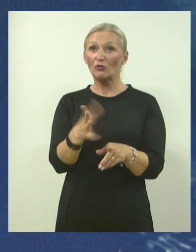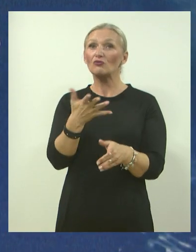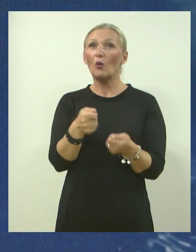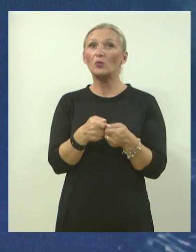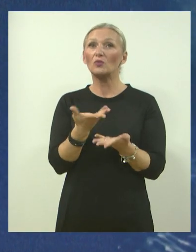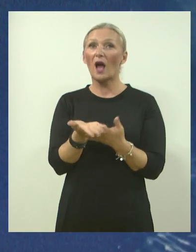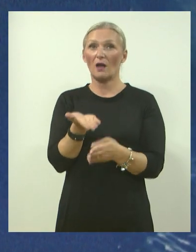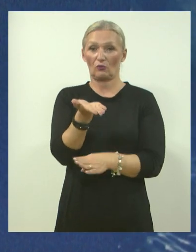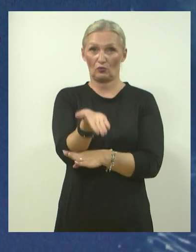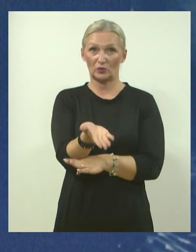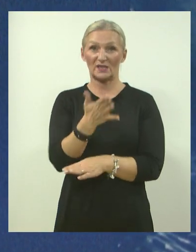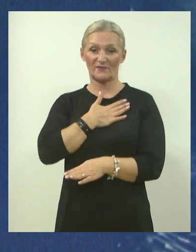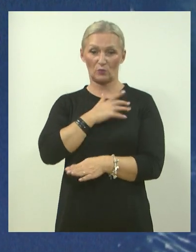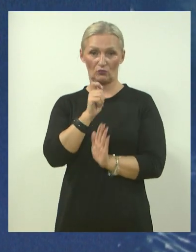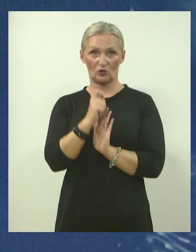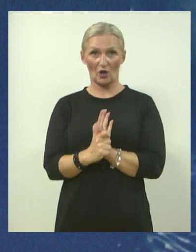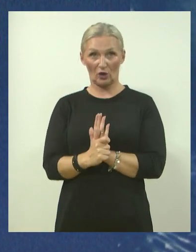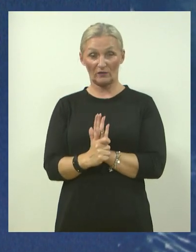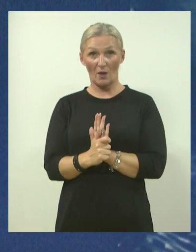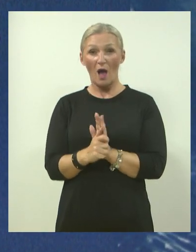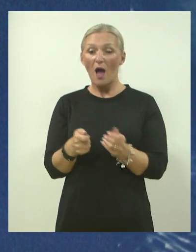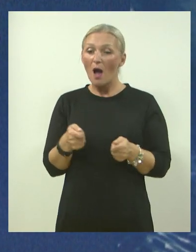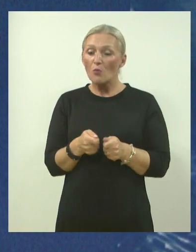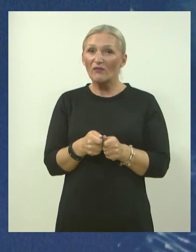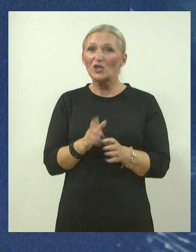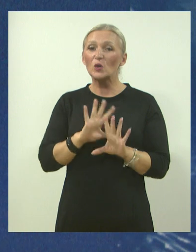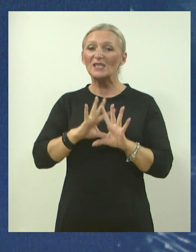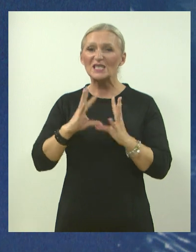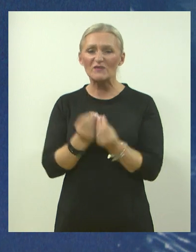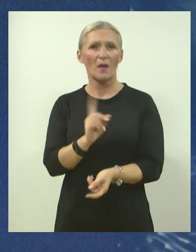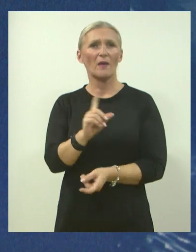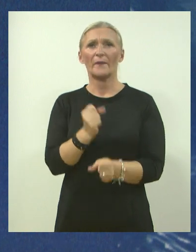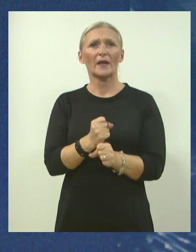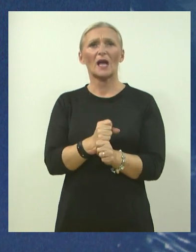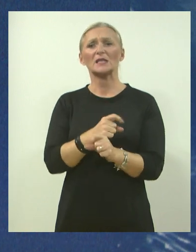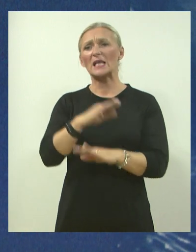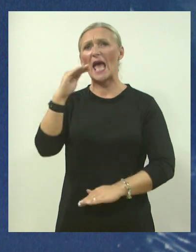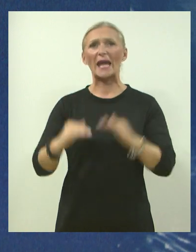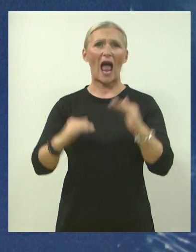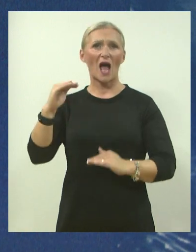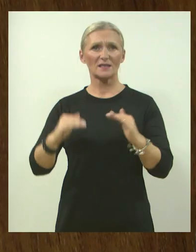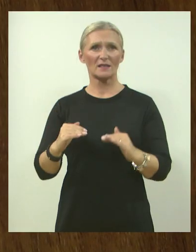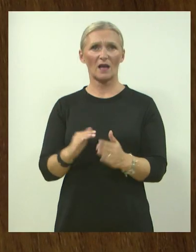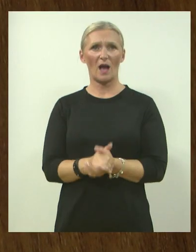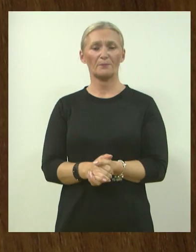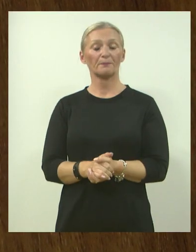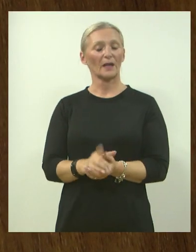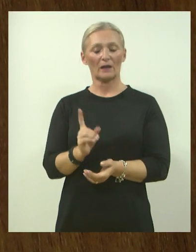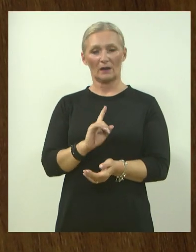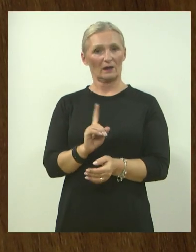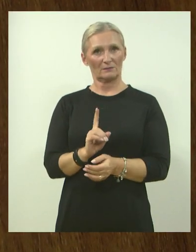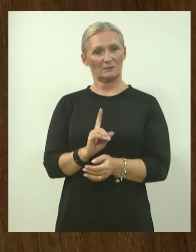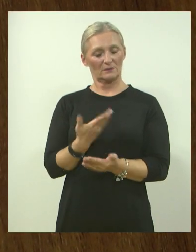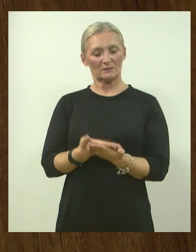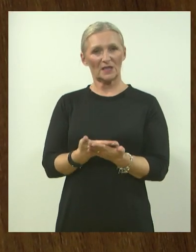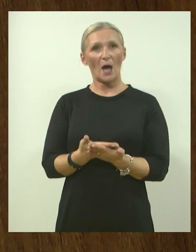zapravo nudi svojim članovima. Eto, povezujete zapravo sve, ne radi se nikakva razlika. Pa da, znači,